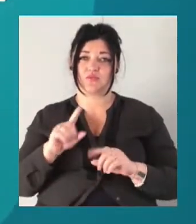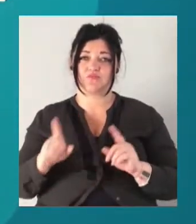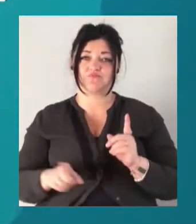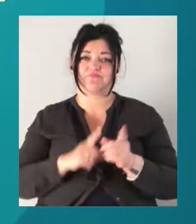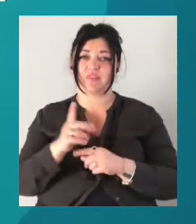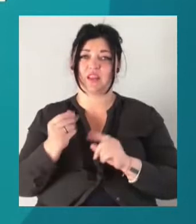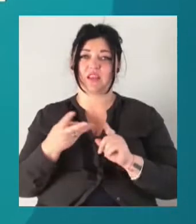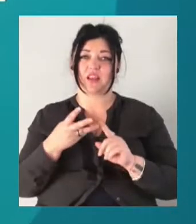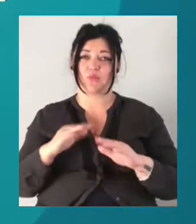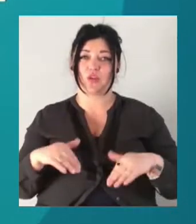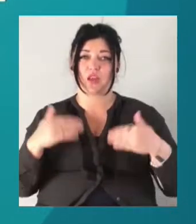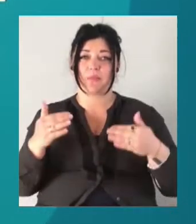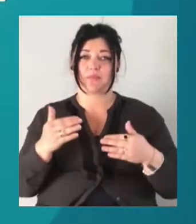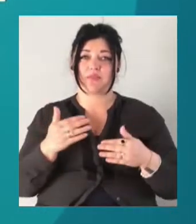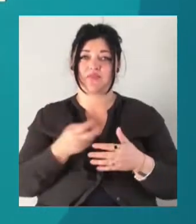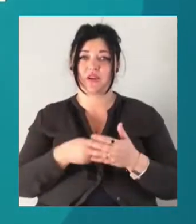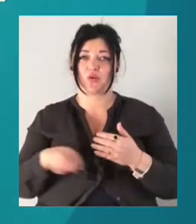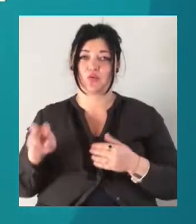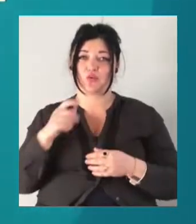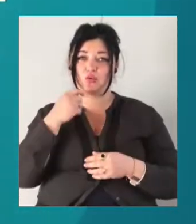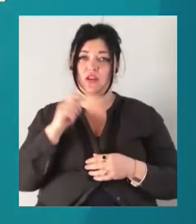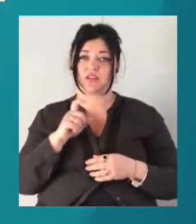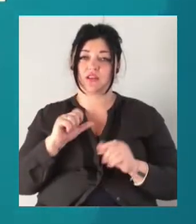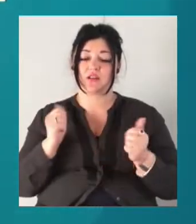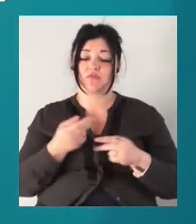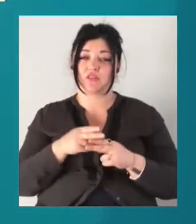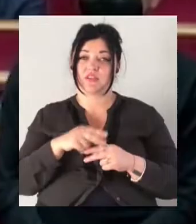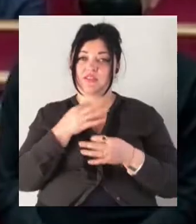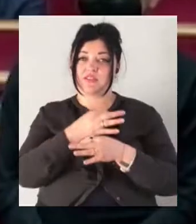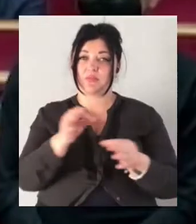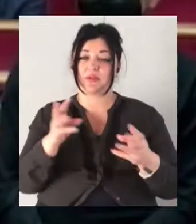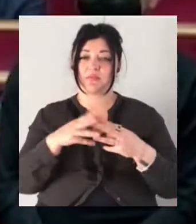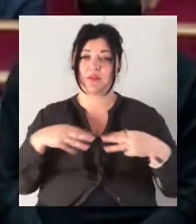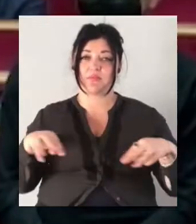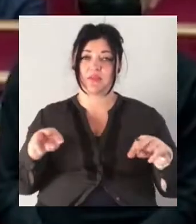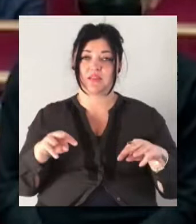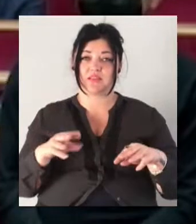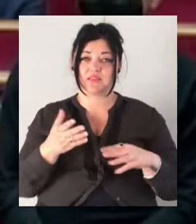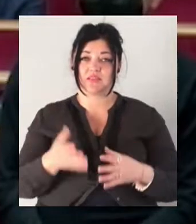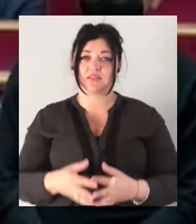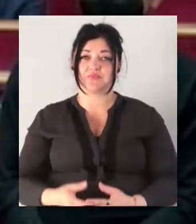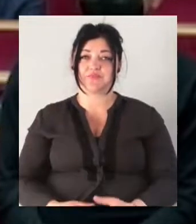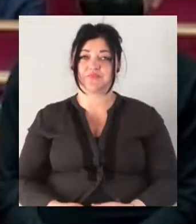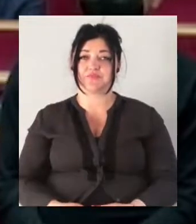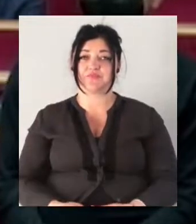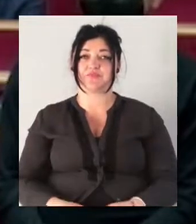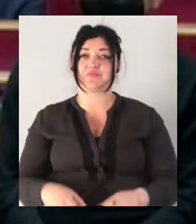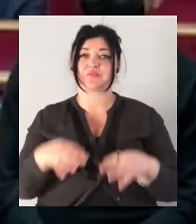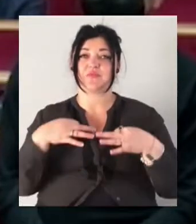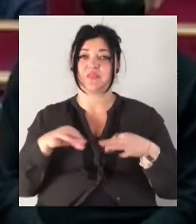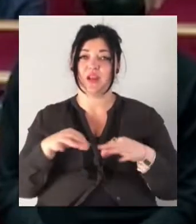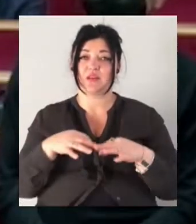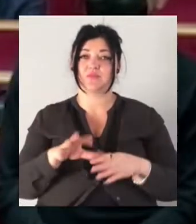виходу країни з карантину. Про таке сказав прем'єр-міністр Денис Шмигаль. Далі міжміського транспорту, далі метро.